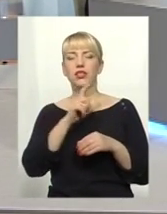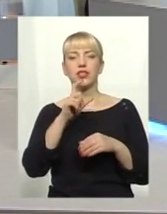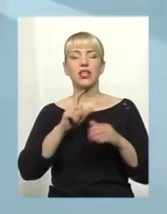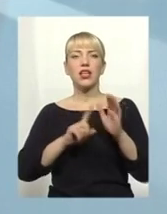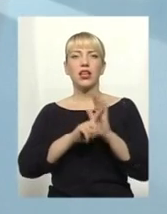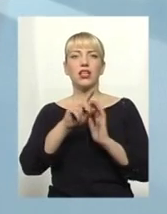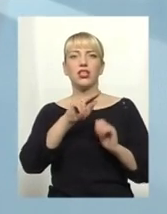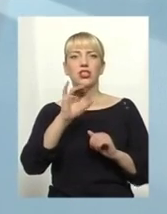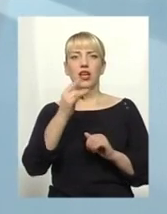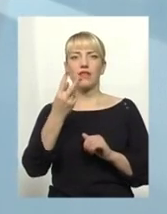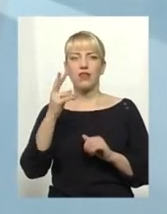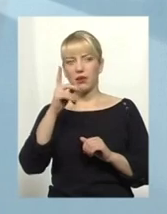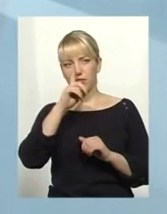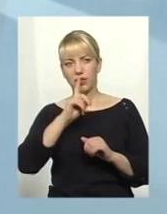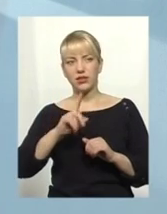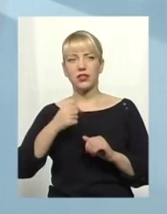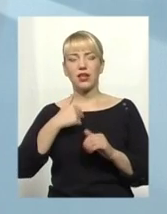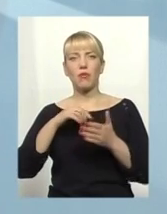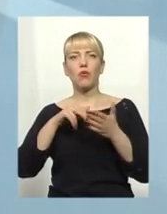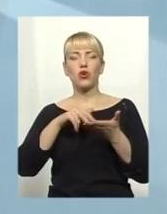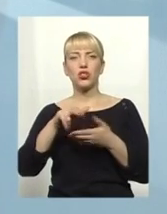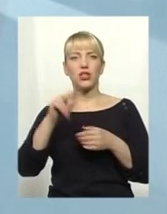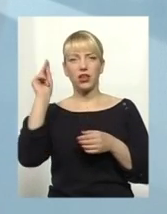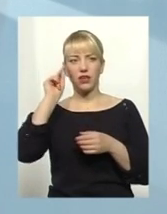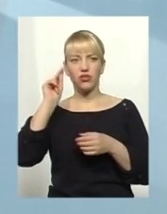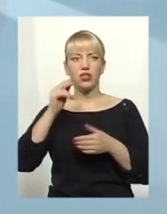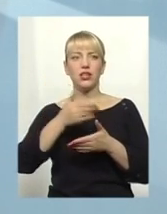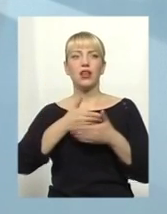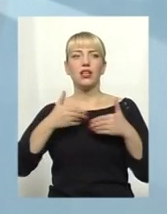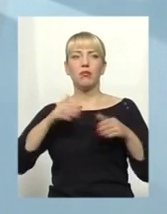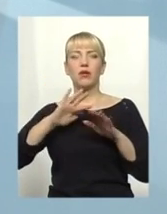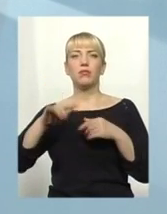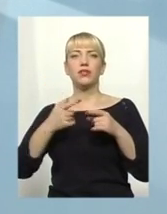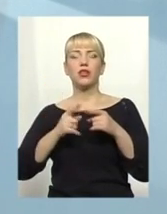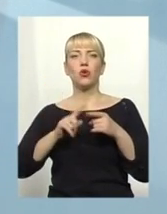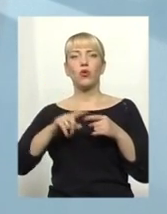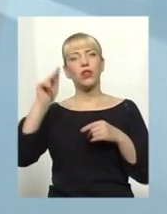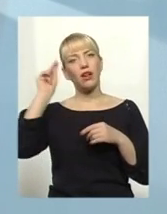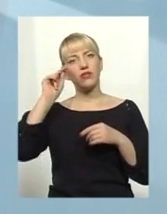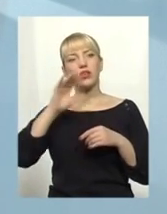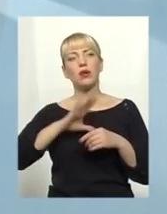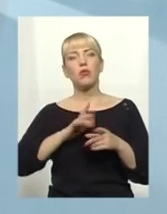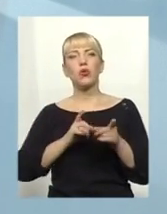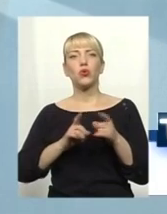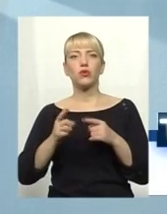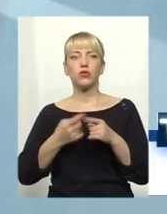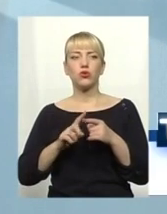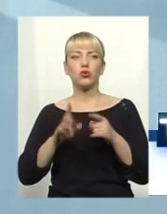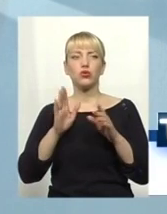з червня місяця, я пройшла відповідне навчання, але і ми, в принципі, вже після того навчання були готові до того, що